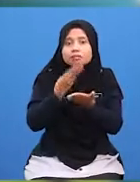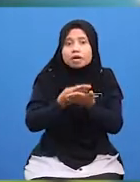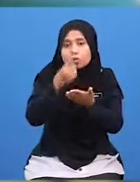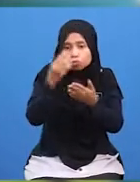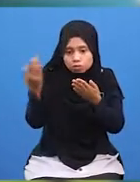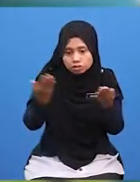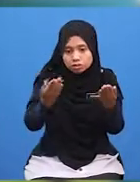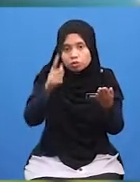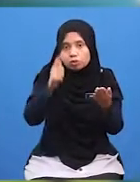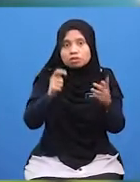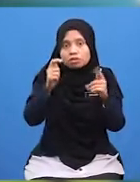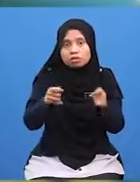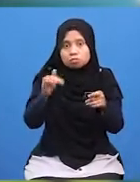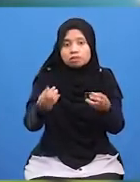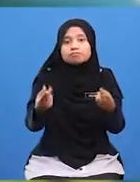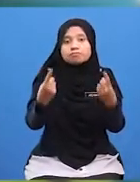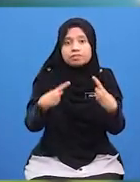Tetamu Yang Hadir